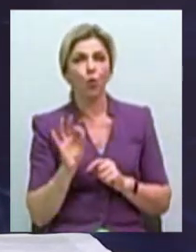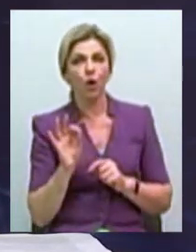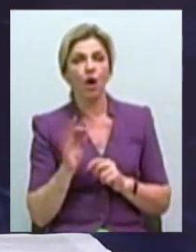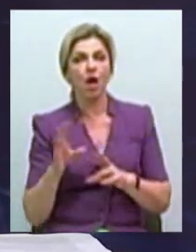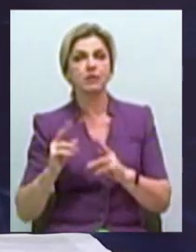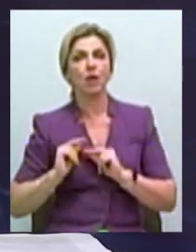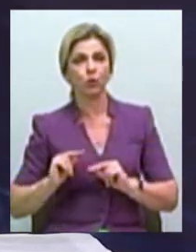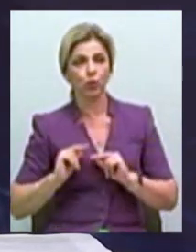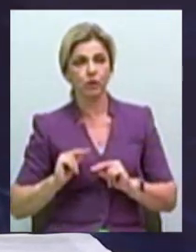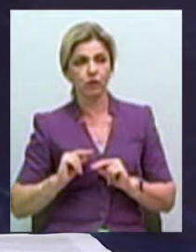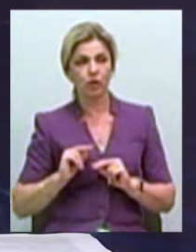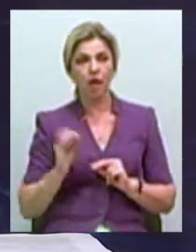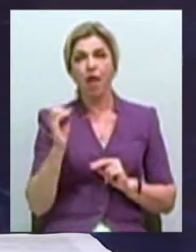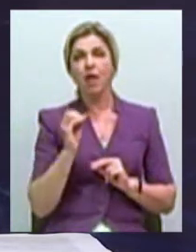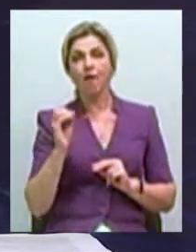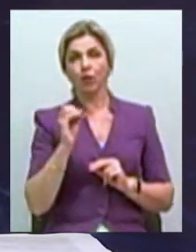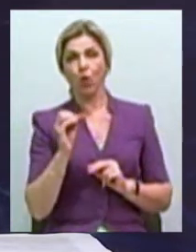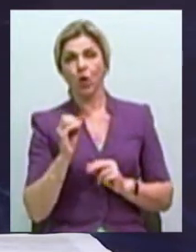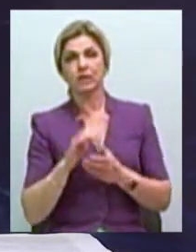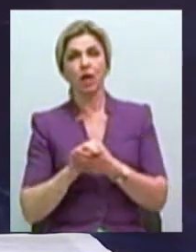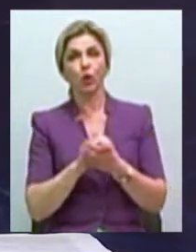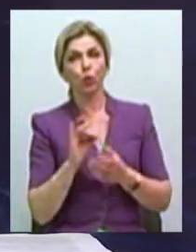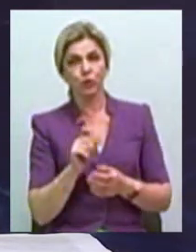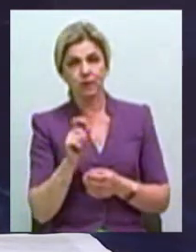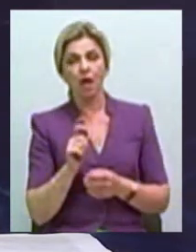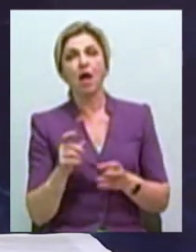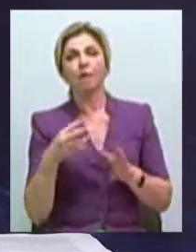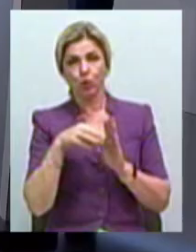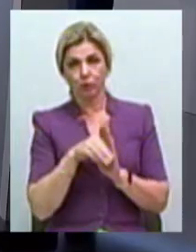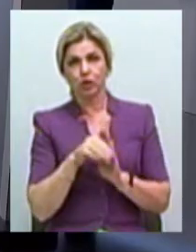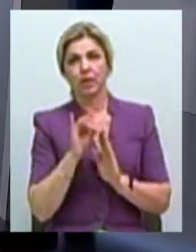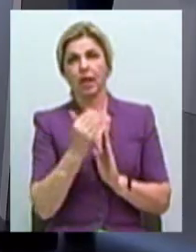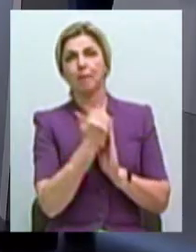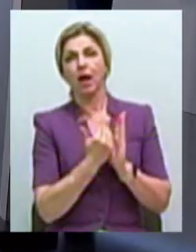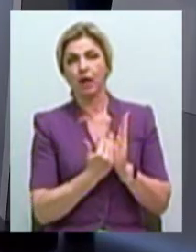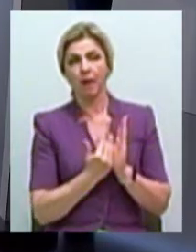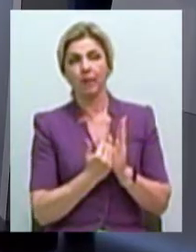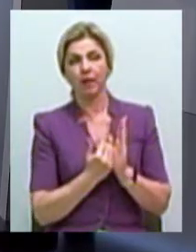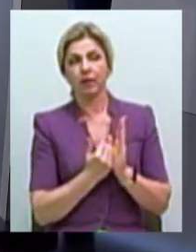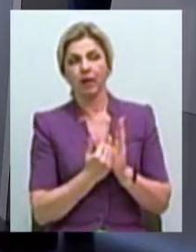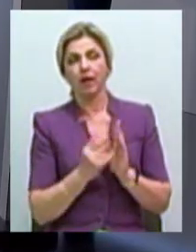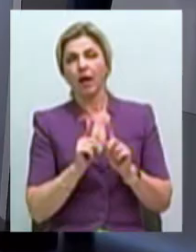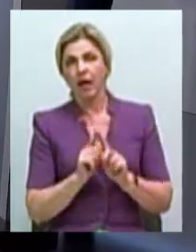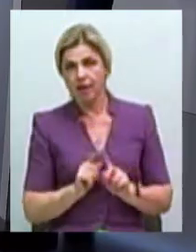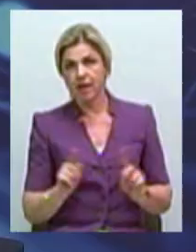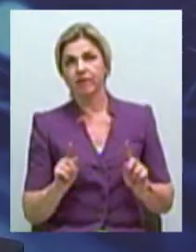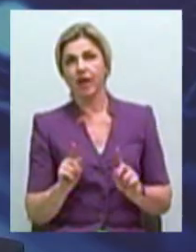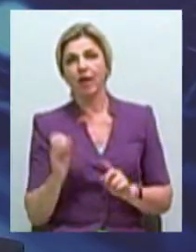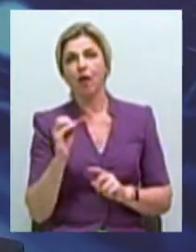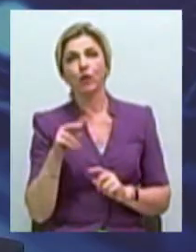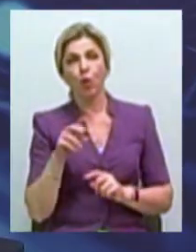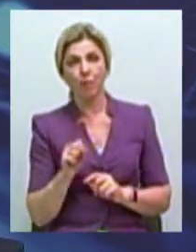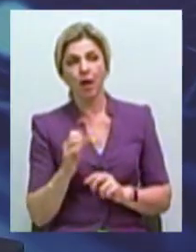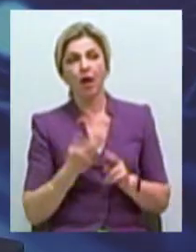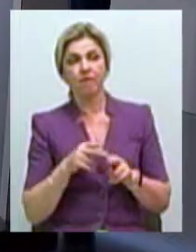сотрудничестве с Европейским Союзом, в том числе в рамках программы Креативная Европа. В